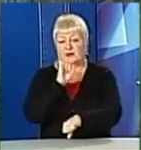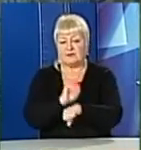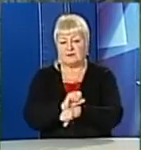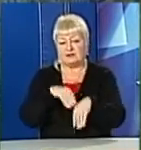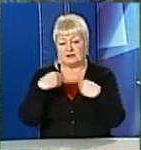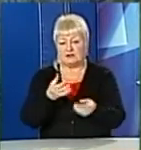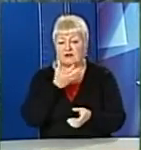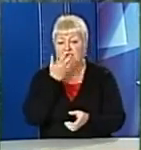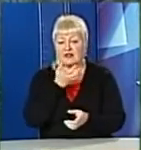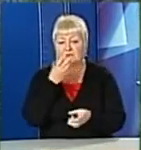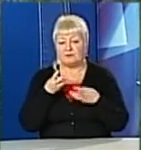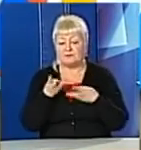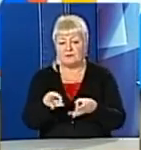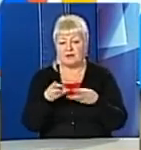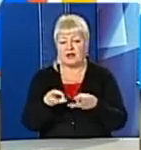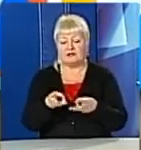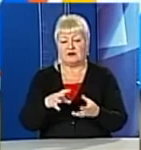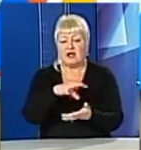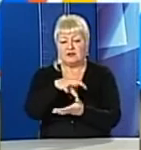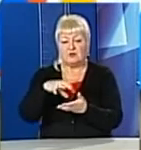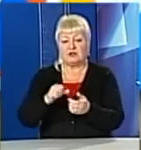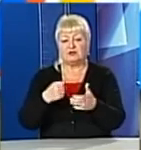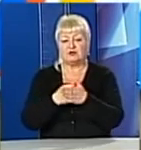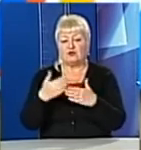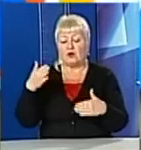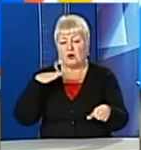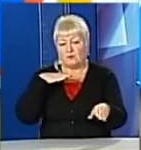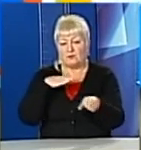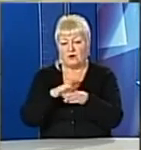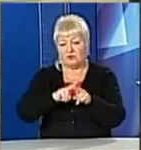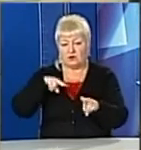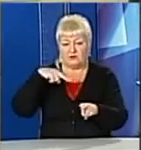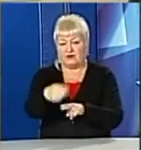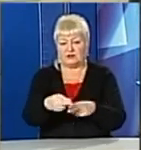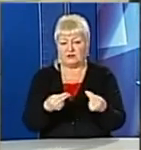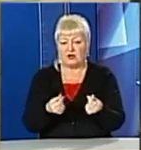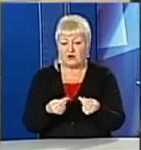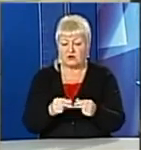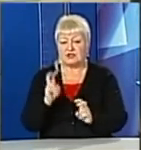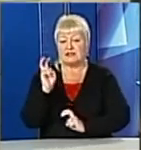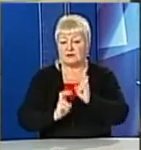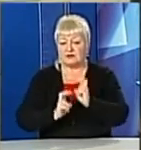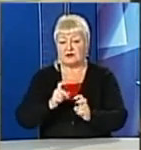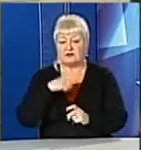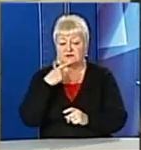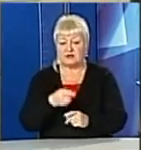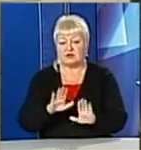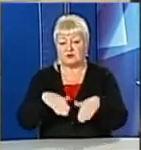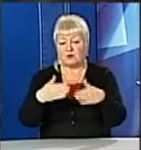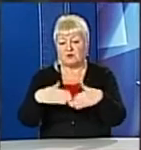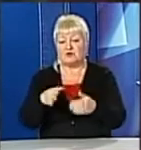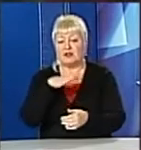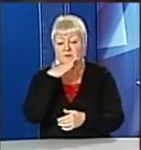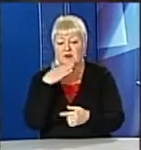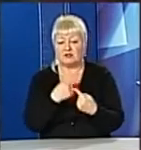палива на об'єкти теплопостачальників до повного погашення заборгованості. На підприємстві, кажуть, пропонували чимало варіантів,